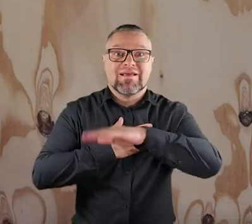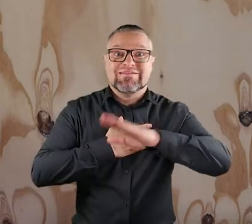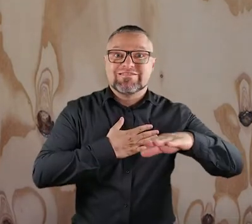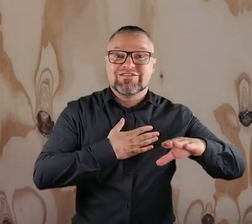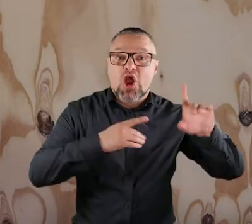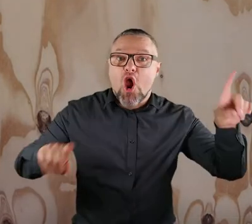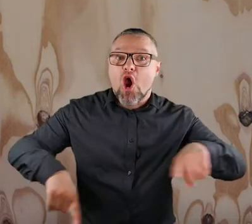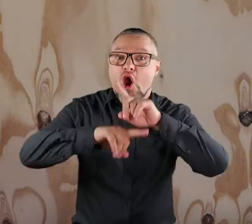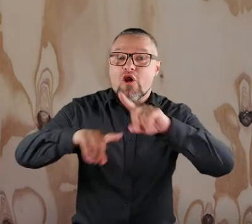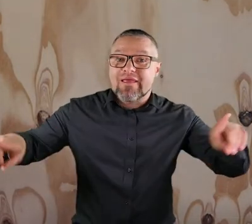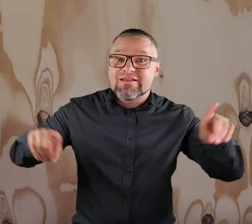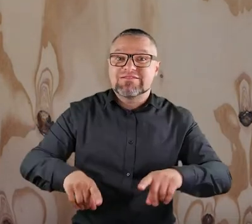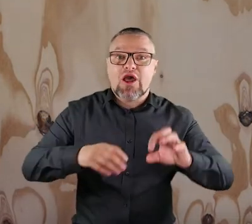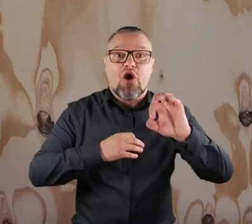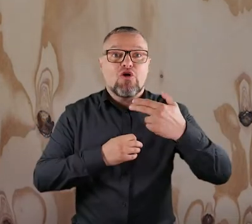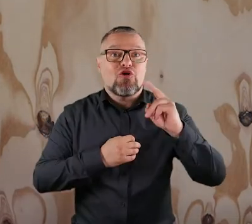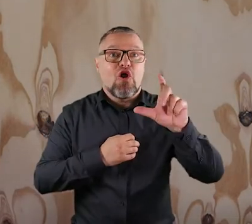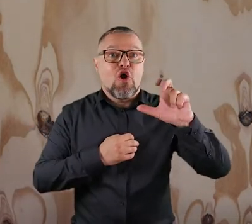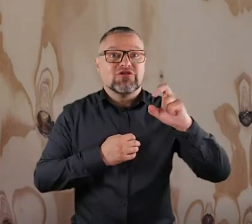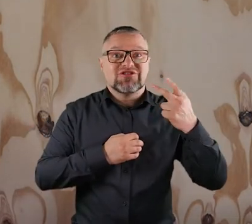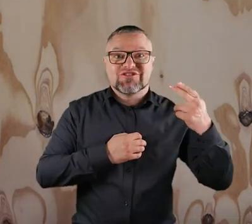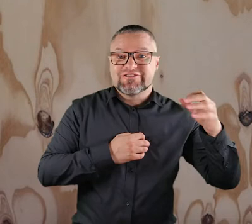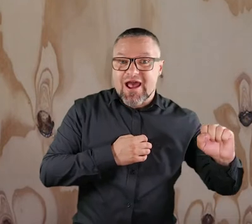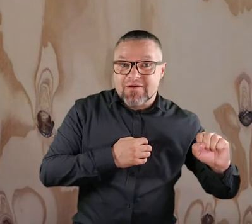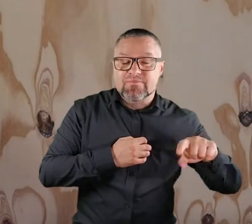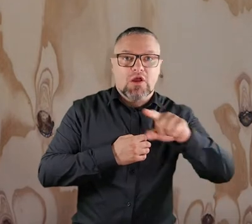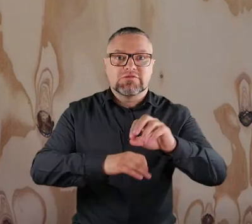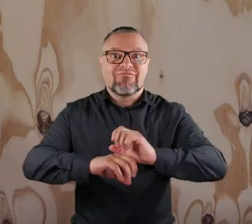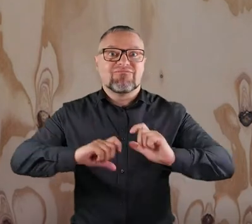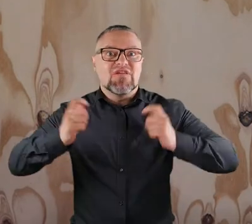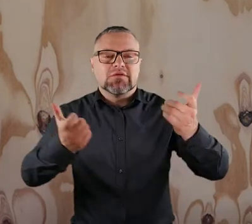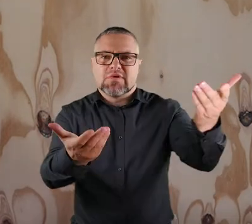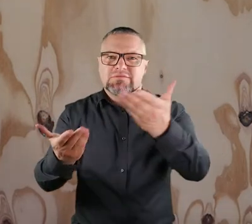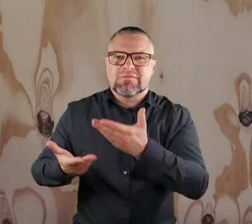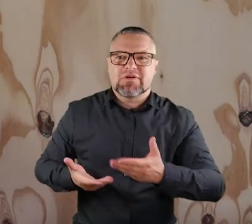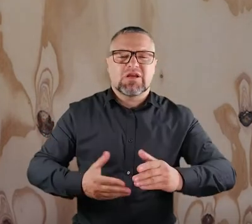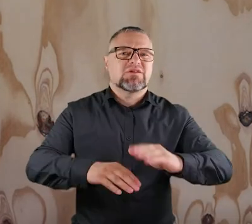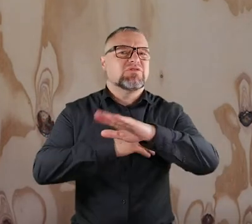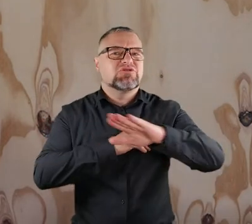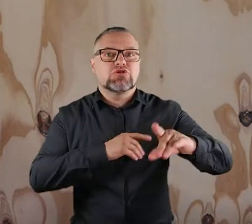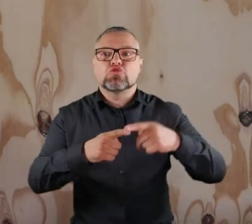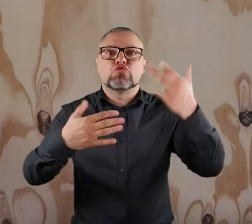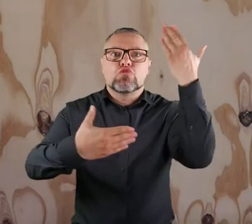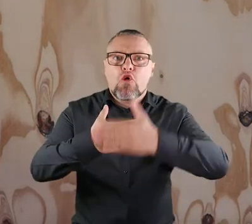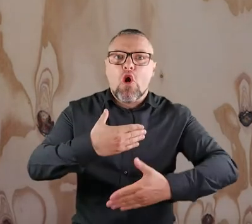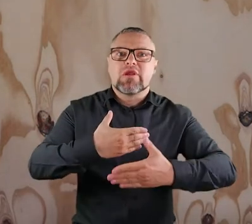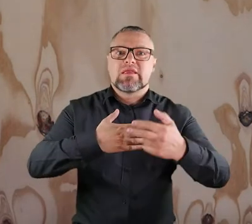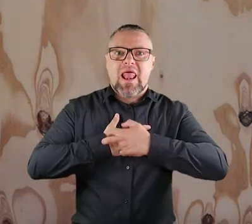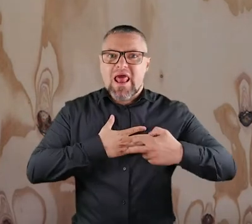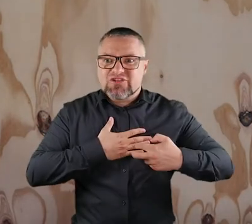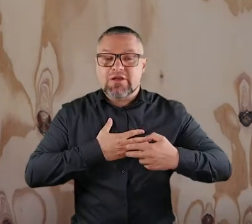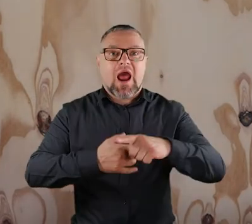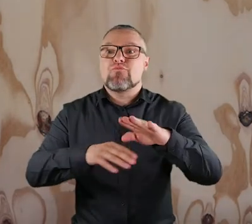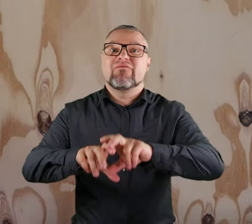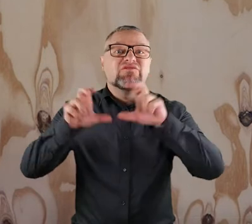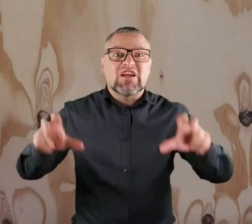Dziecięca Orkiestra Onkologiczna. Jest to wydarzenie, projekt, do którego zapraszamy dzieci, które są świeżo po leczeniu, albo nawet w